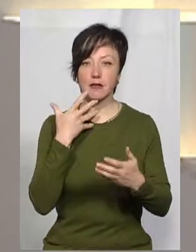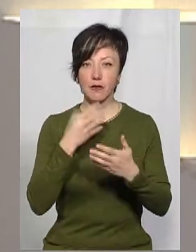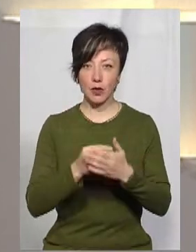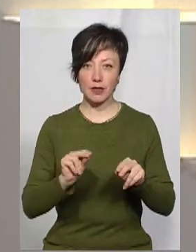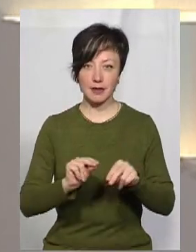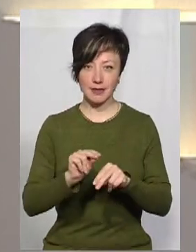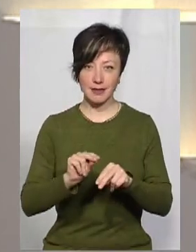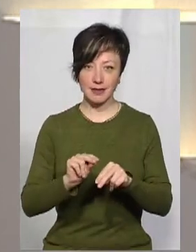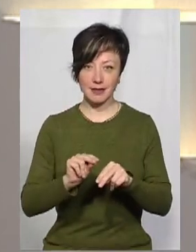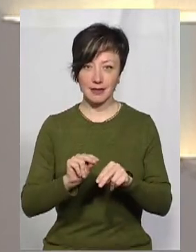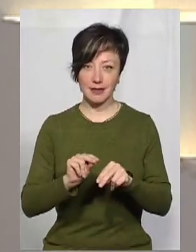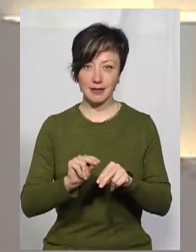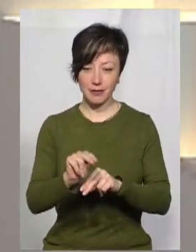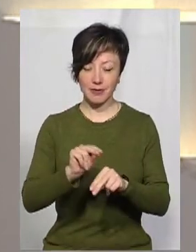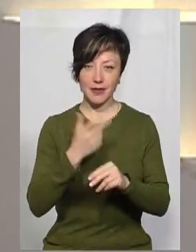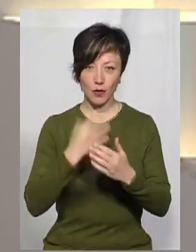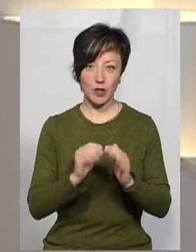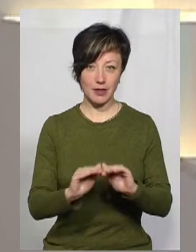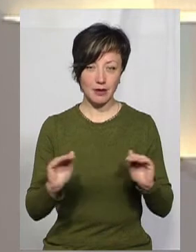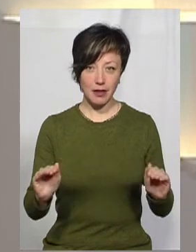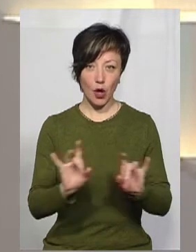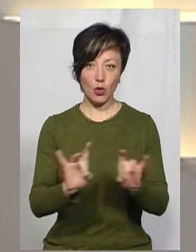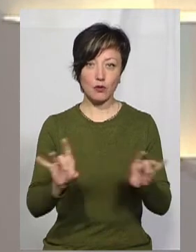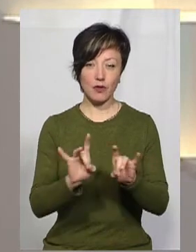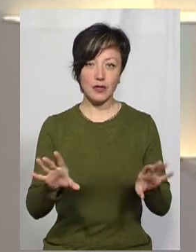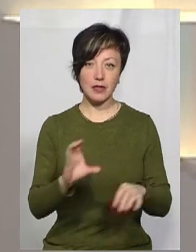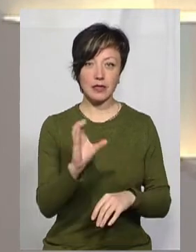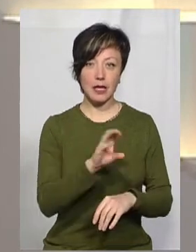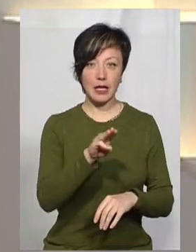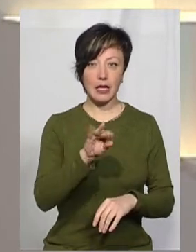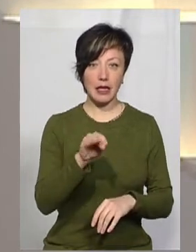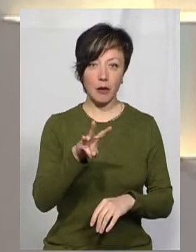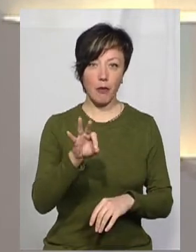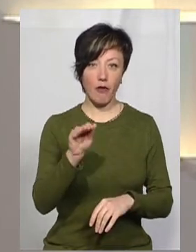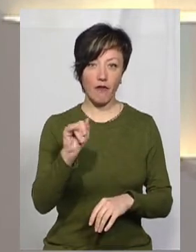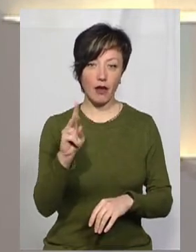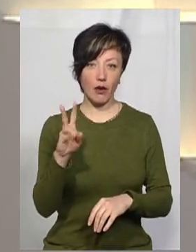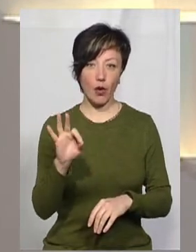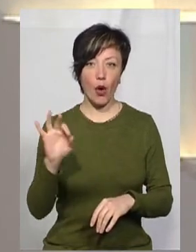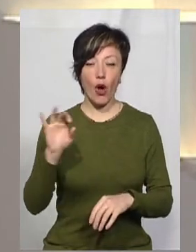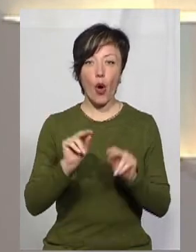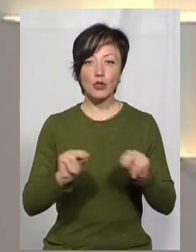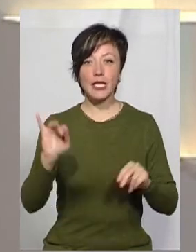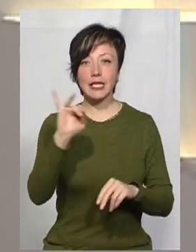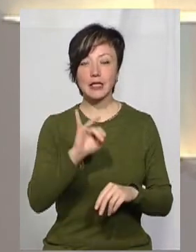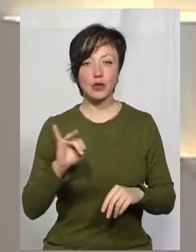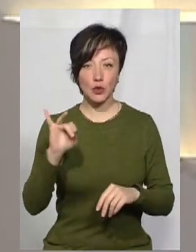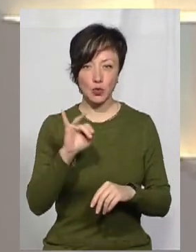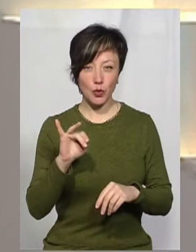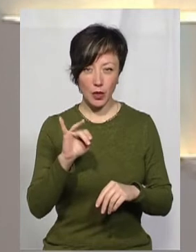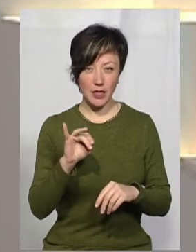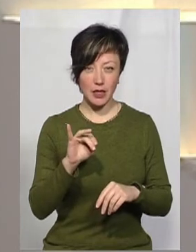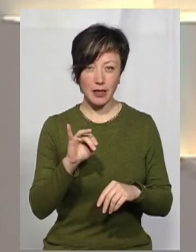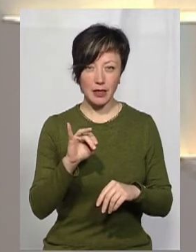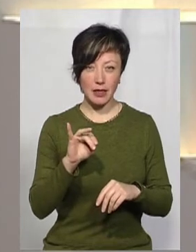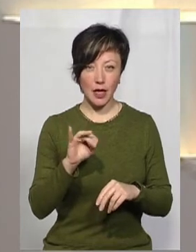виходить на зв'язок із своїми учнями, розповів нам Сергій Тимофійко, учитель історії Січенецького НВК.